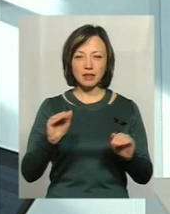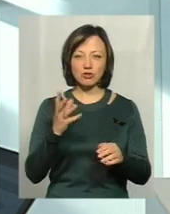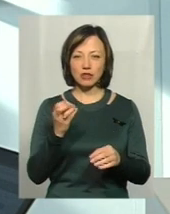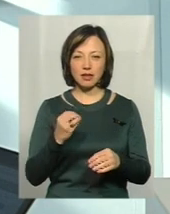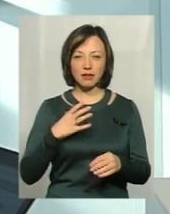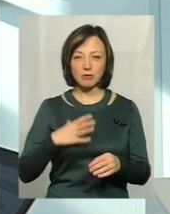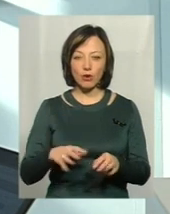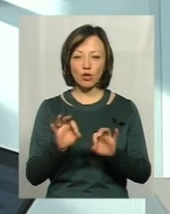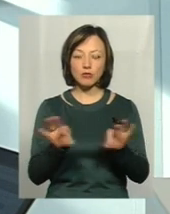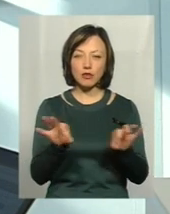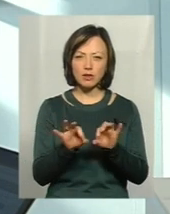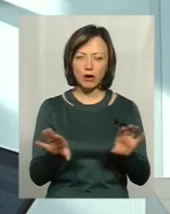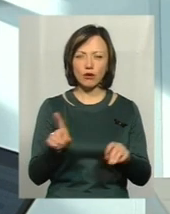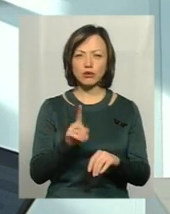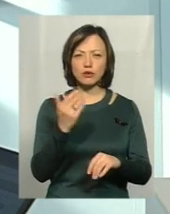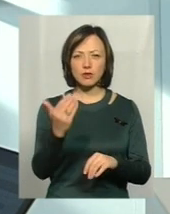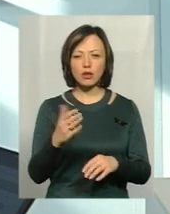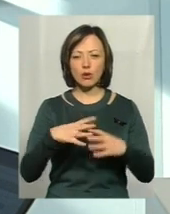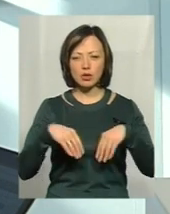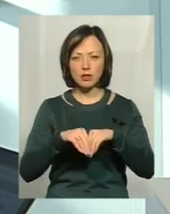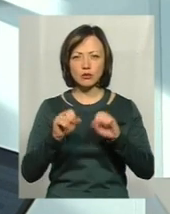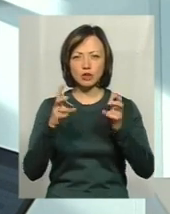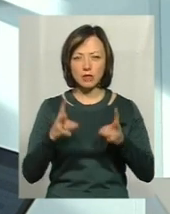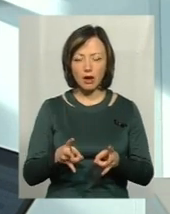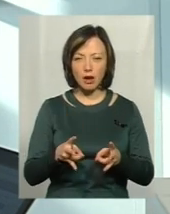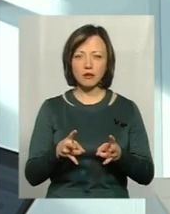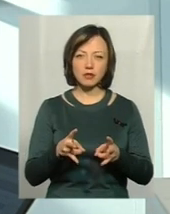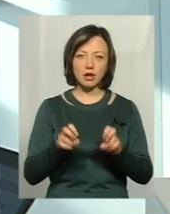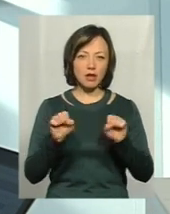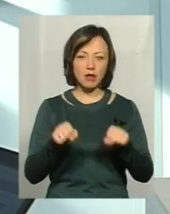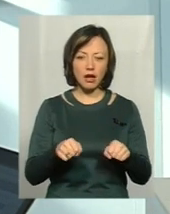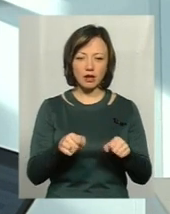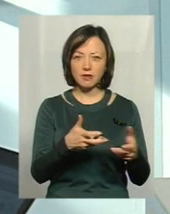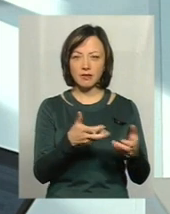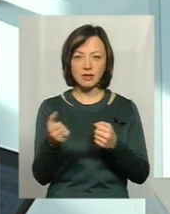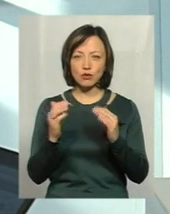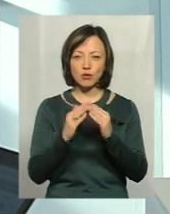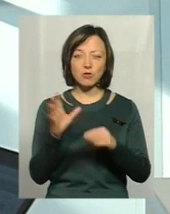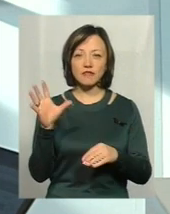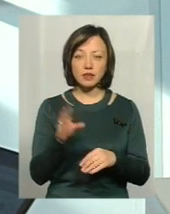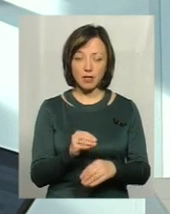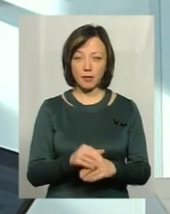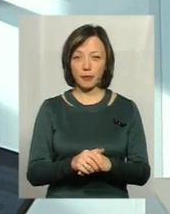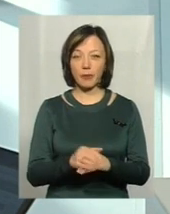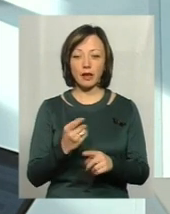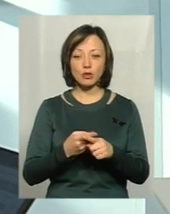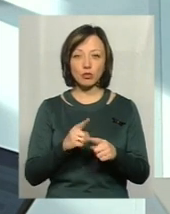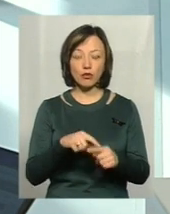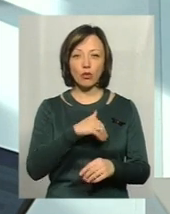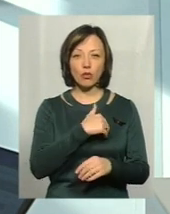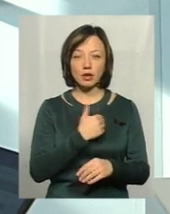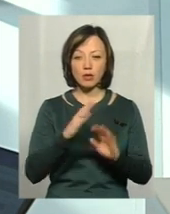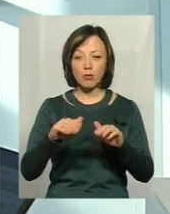стійкі, і коли їм розповідають, що з твоєю родиною щось може трапитися, вони ладні винести все з дому. Тому, хотіли би